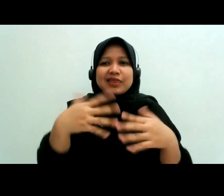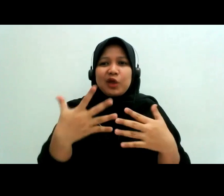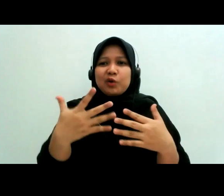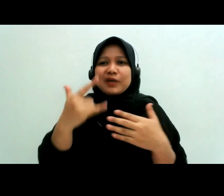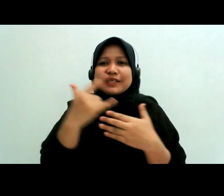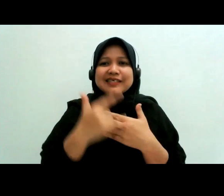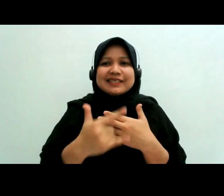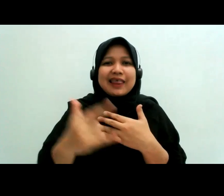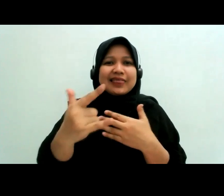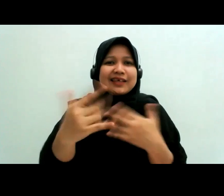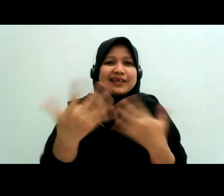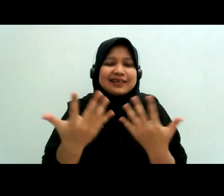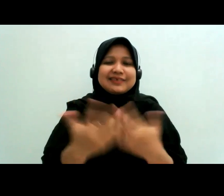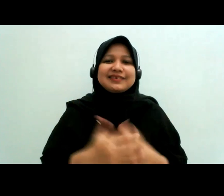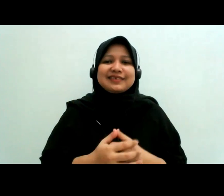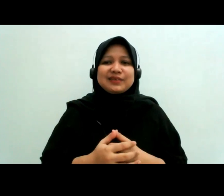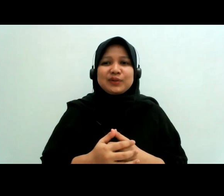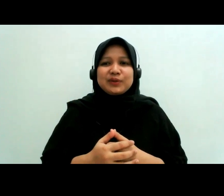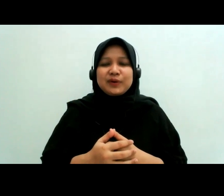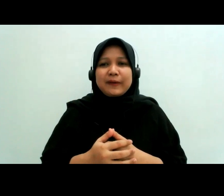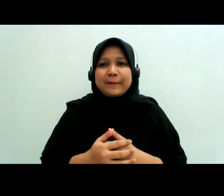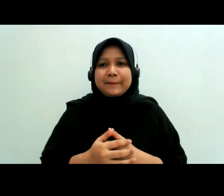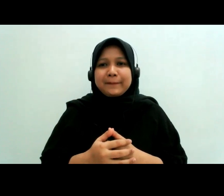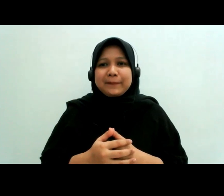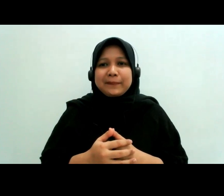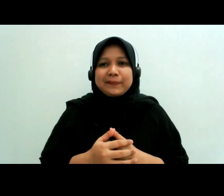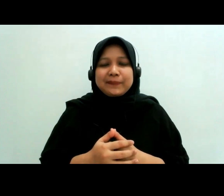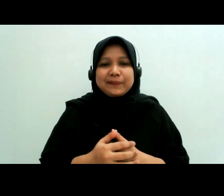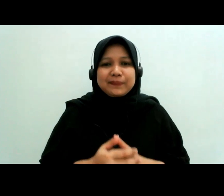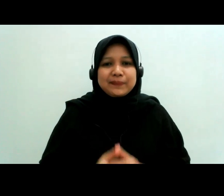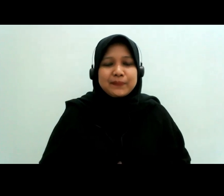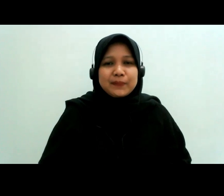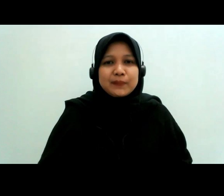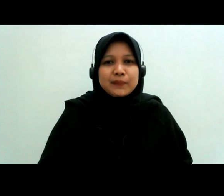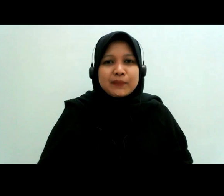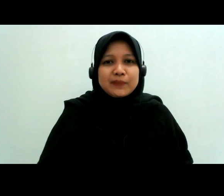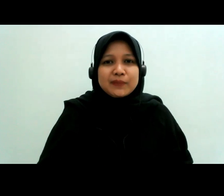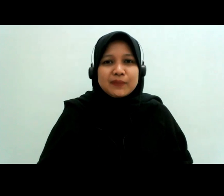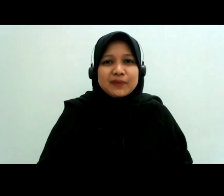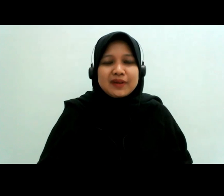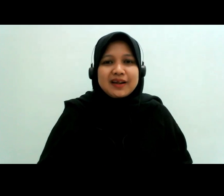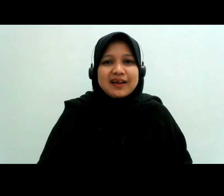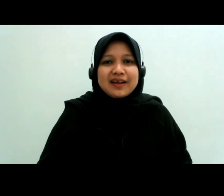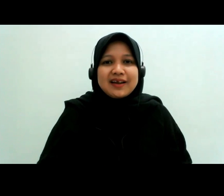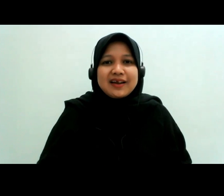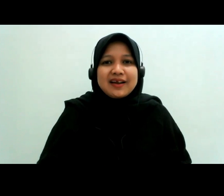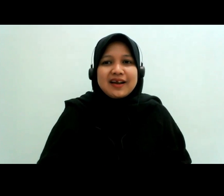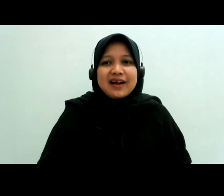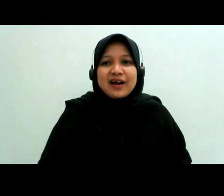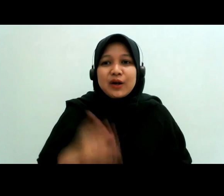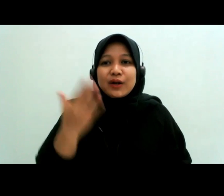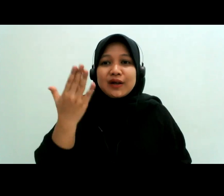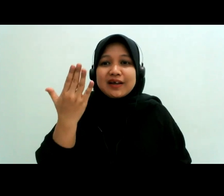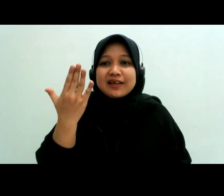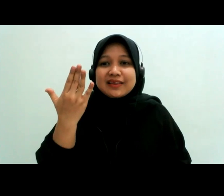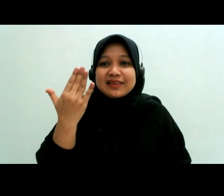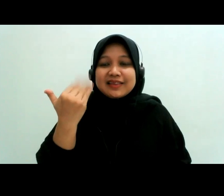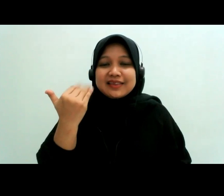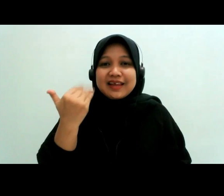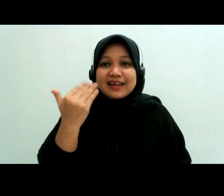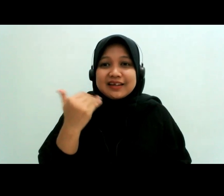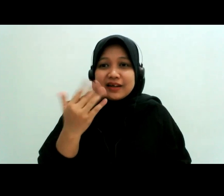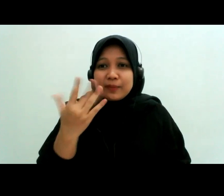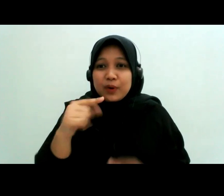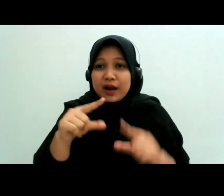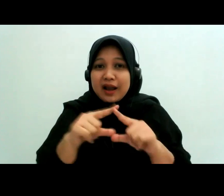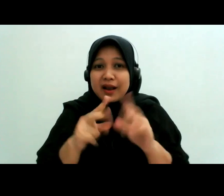oh ya begitu lah sejati oh ya Allah itu ada yang bales lagi ini kayaknya Mas Andi yang balesin ya